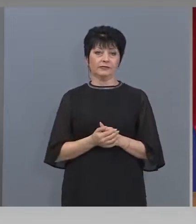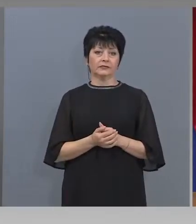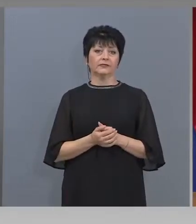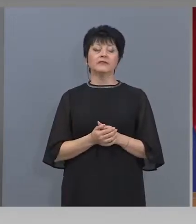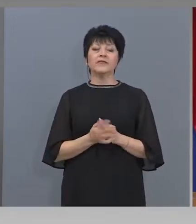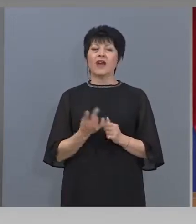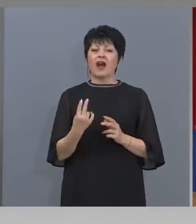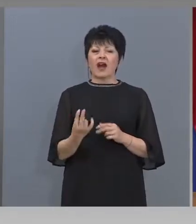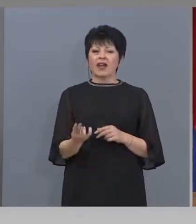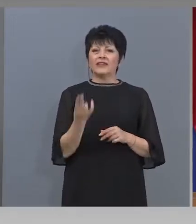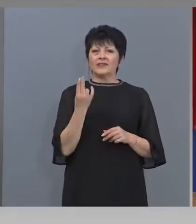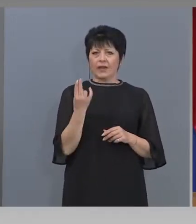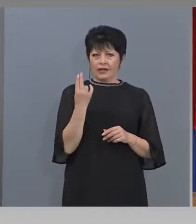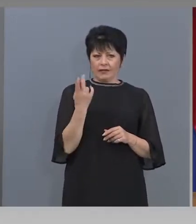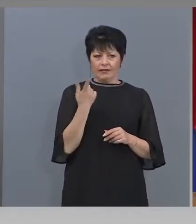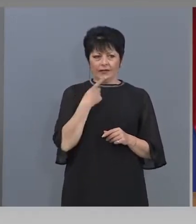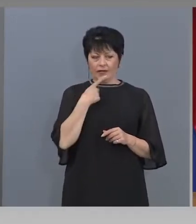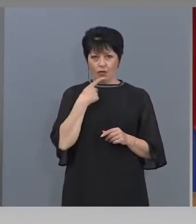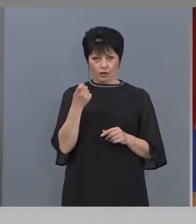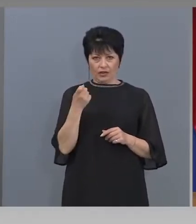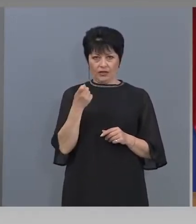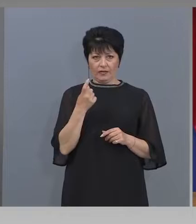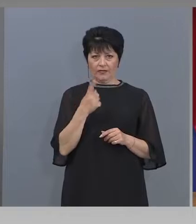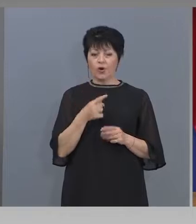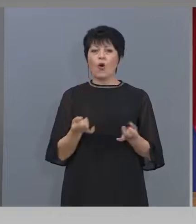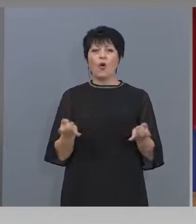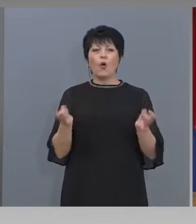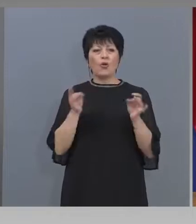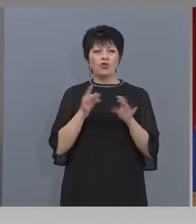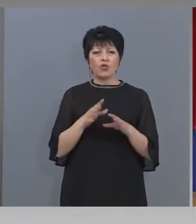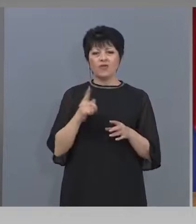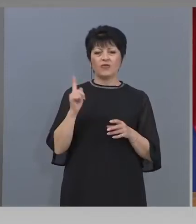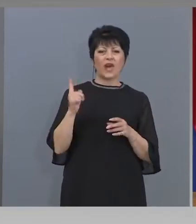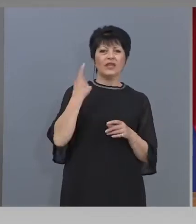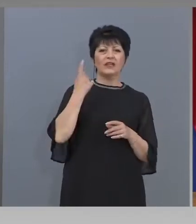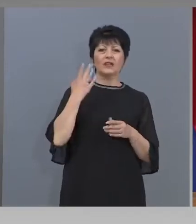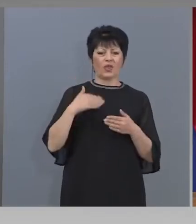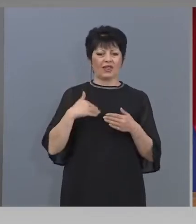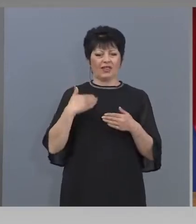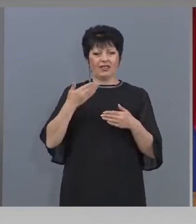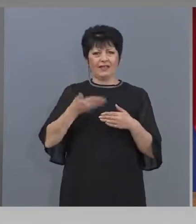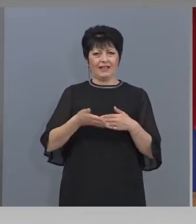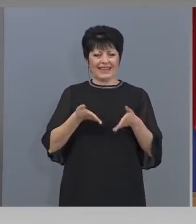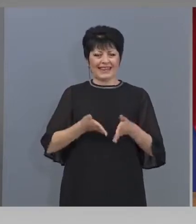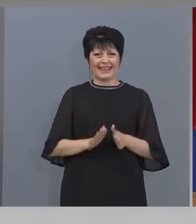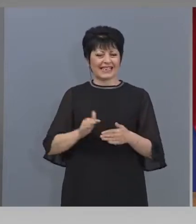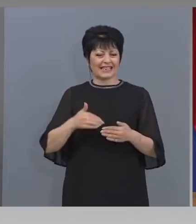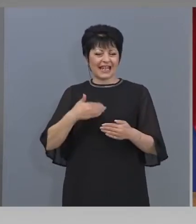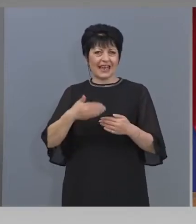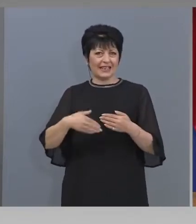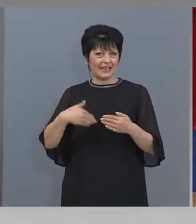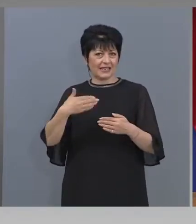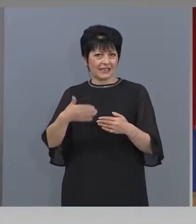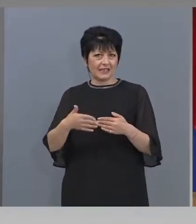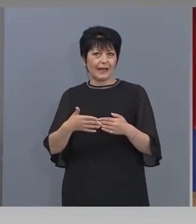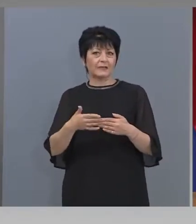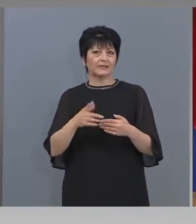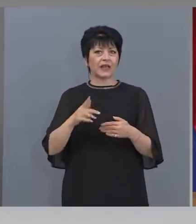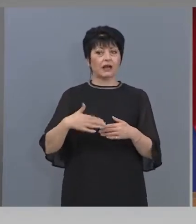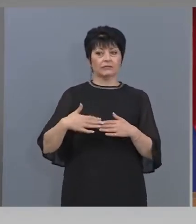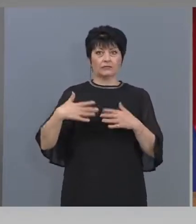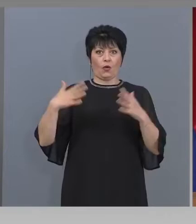2000-та година отново един от наследниците на големия скуптор